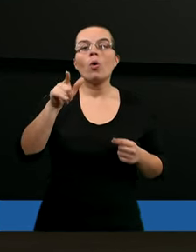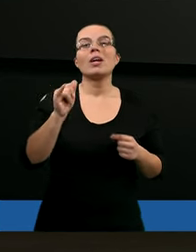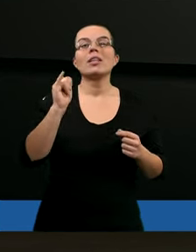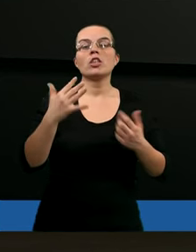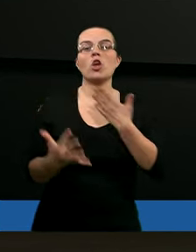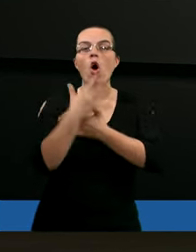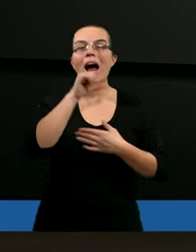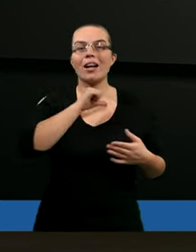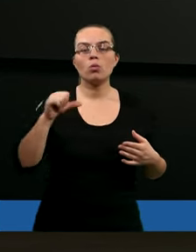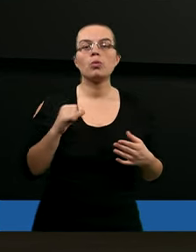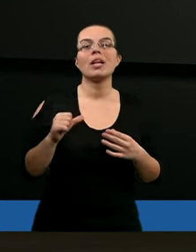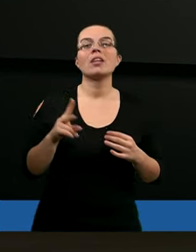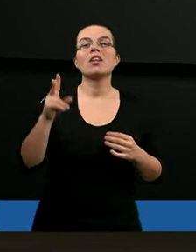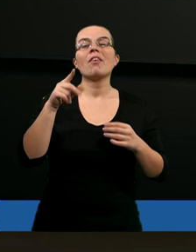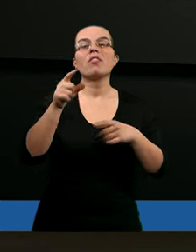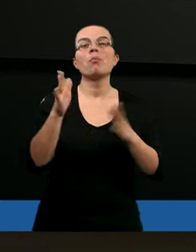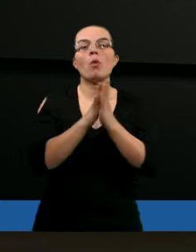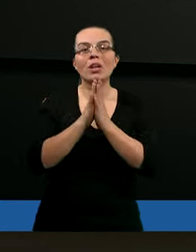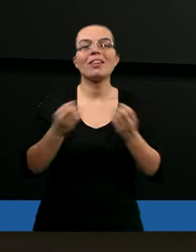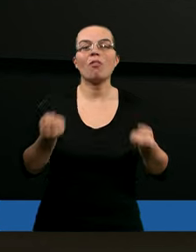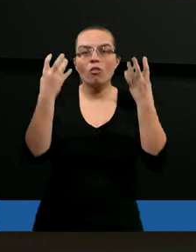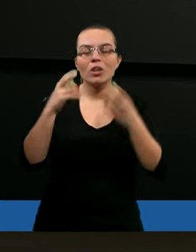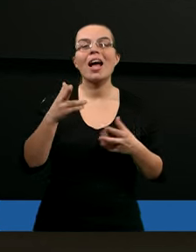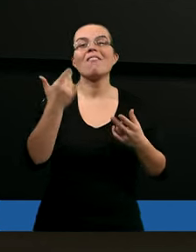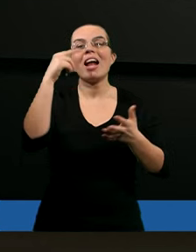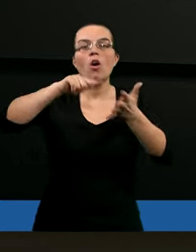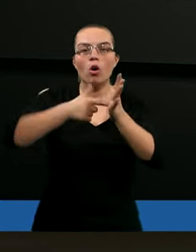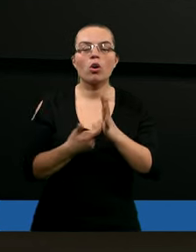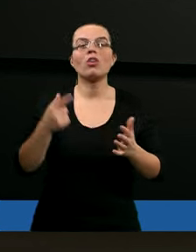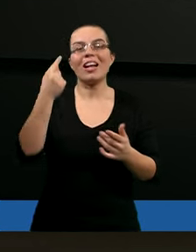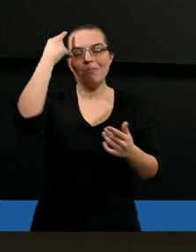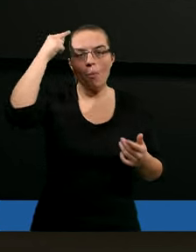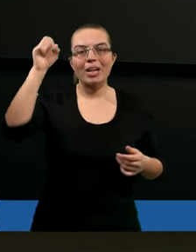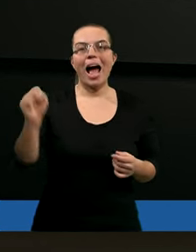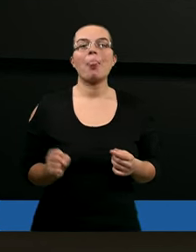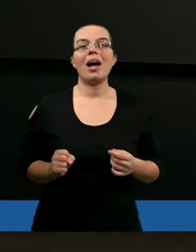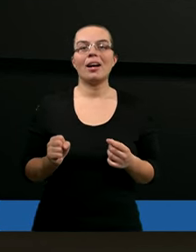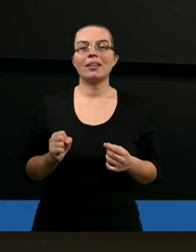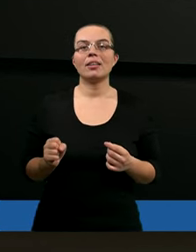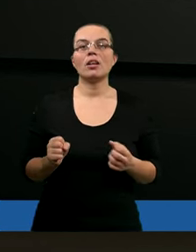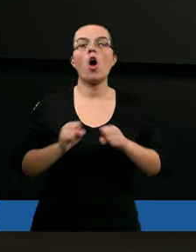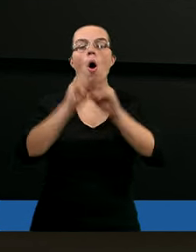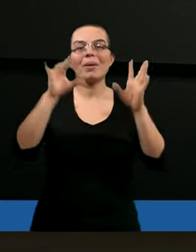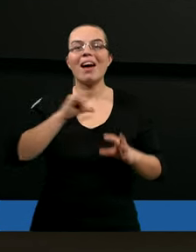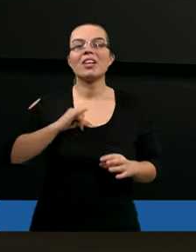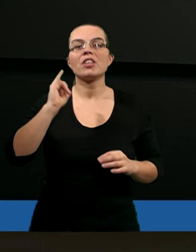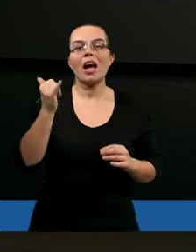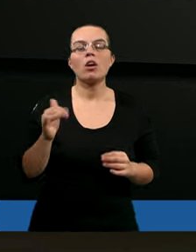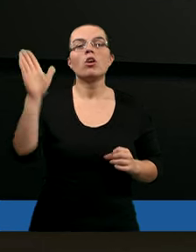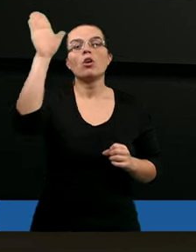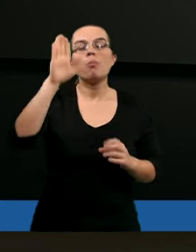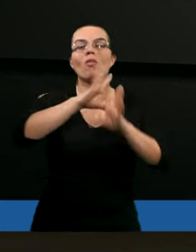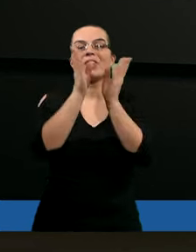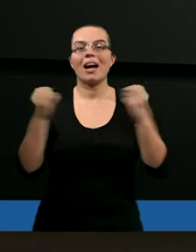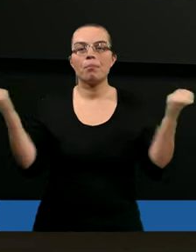mamy opis stworzenia i później jest to wielokrotnie przypomniane. Objawia się jako Bóg